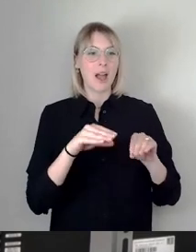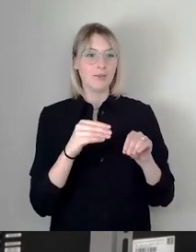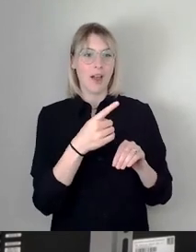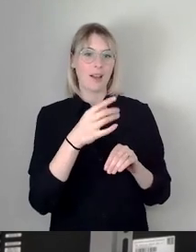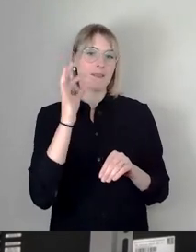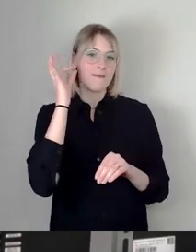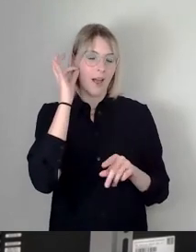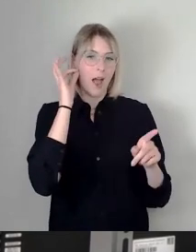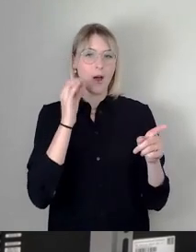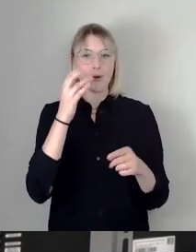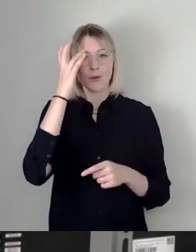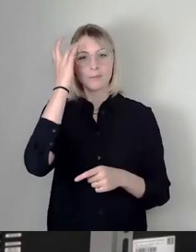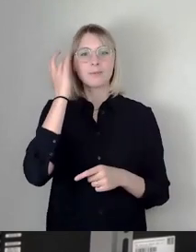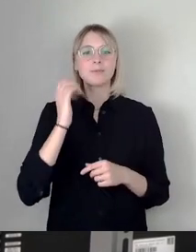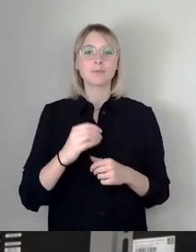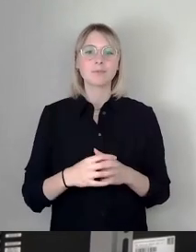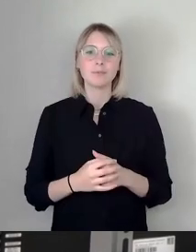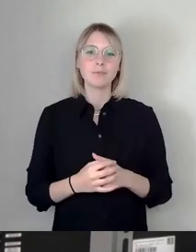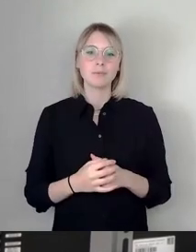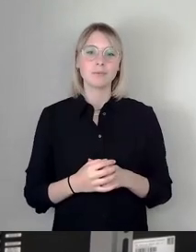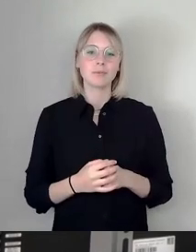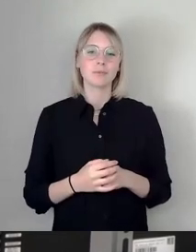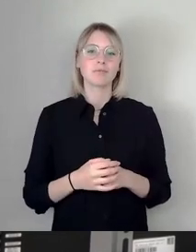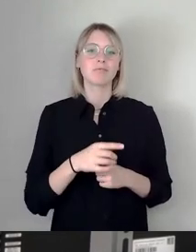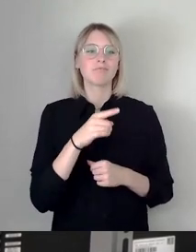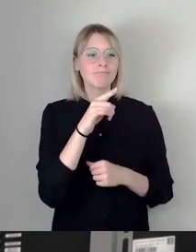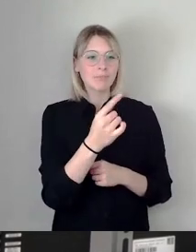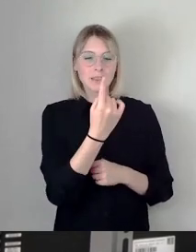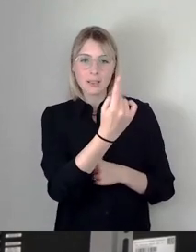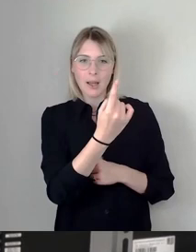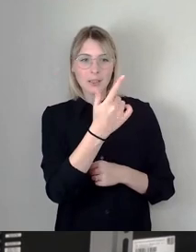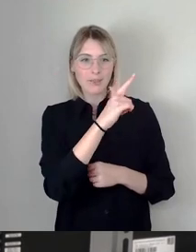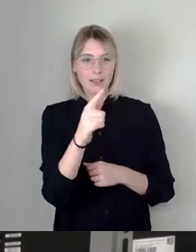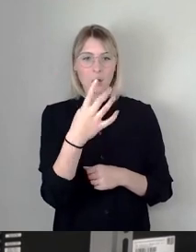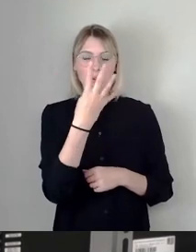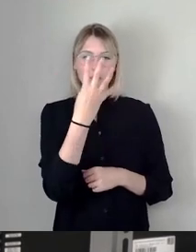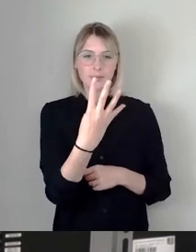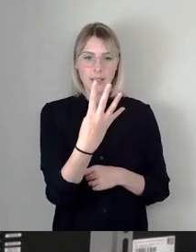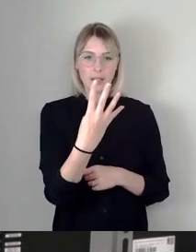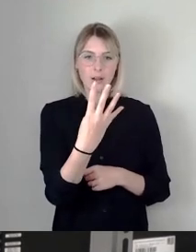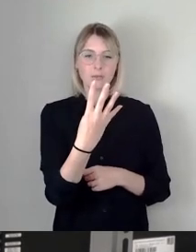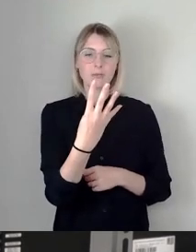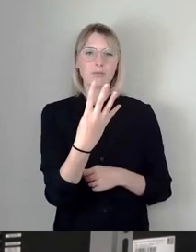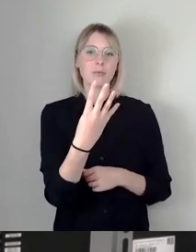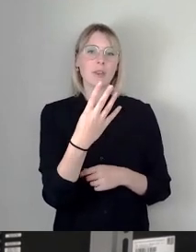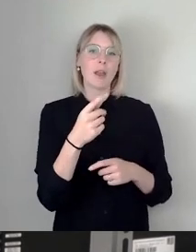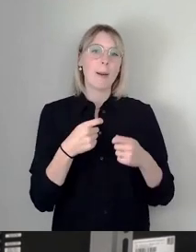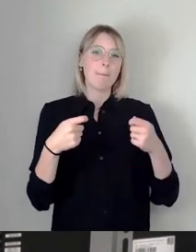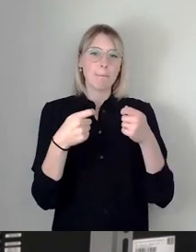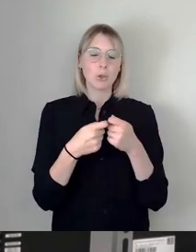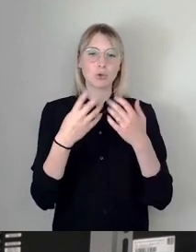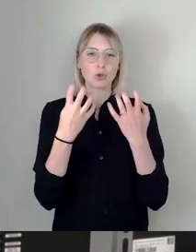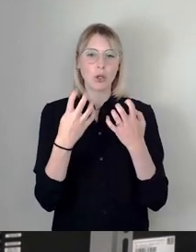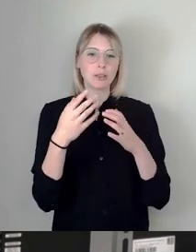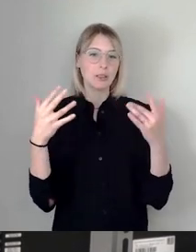Liebe Christiane Filius-Jene, Sie sind 2004 Teil der Fraktion Bündnis 90 Die Grünen und